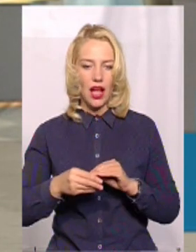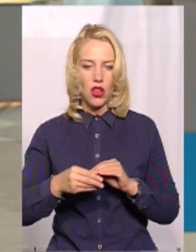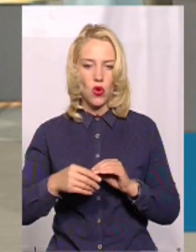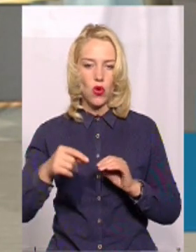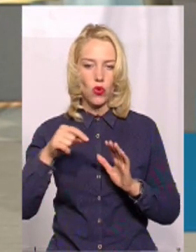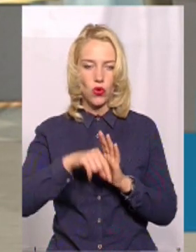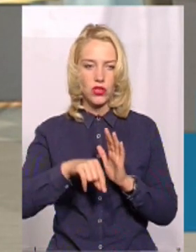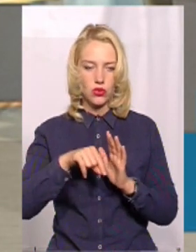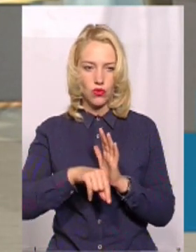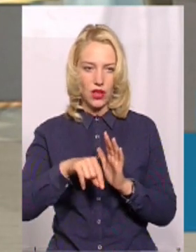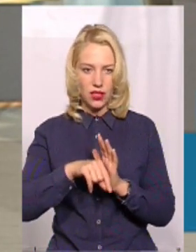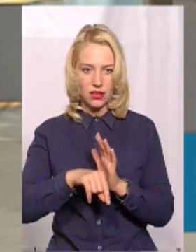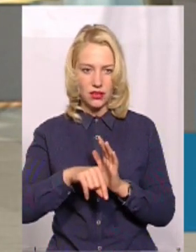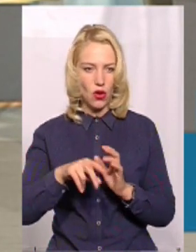значення,